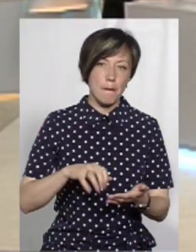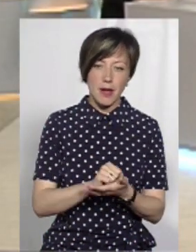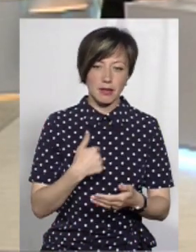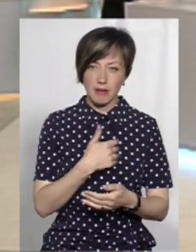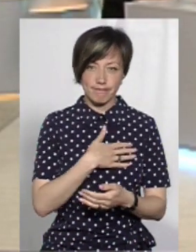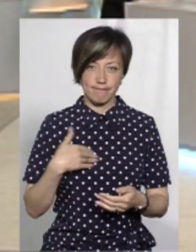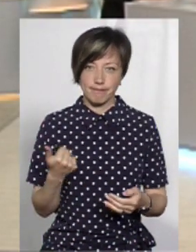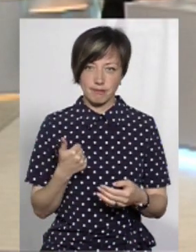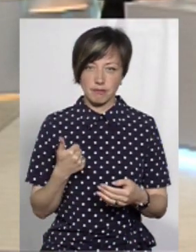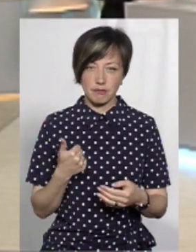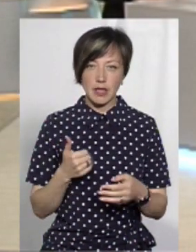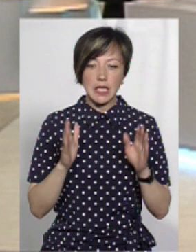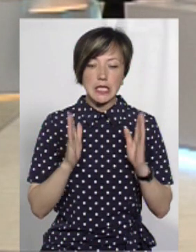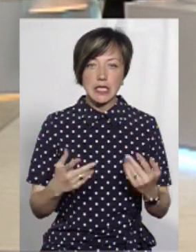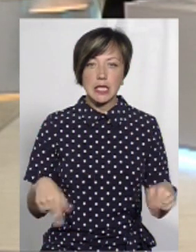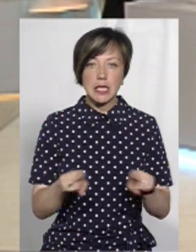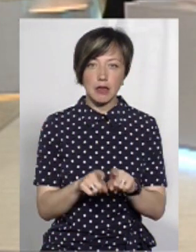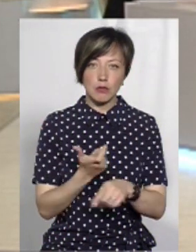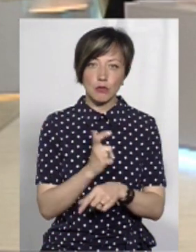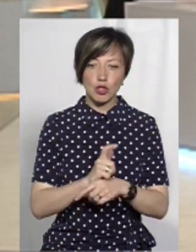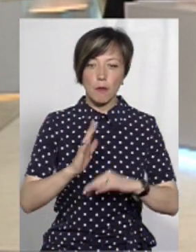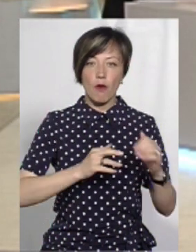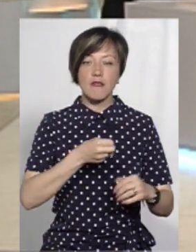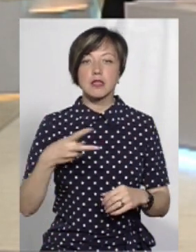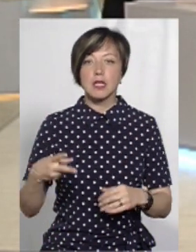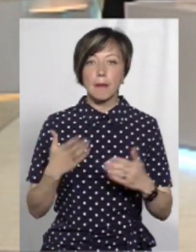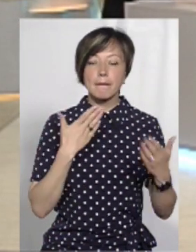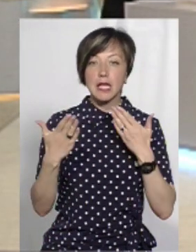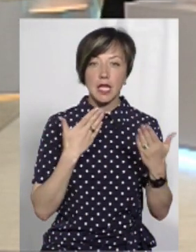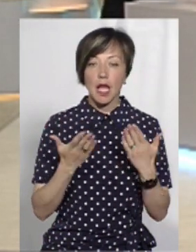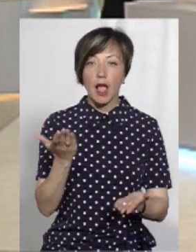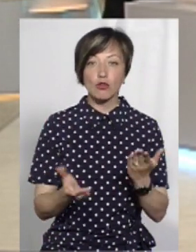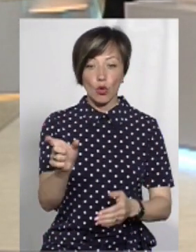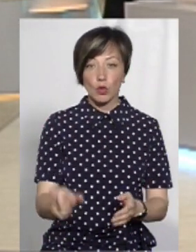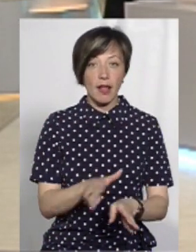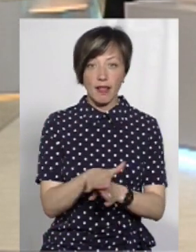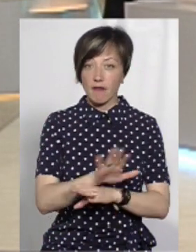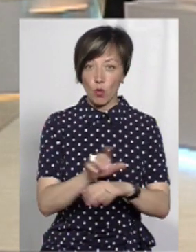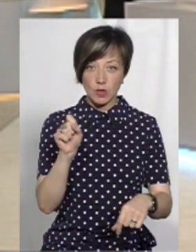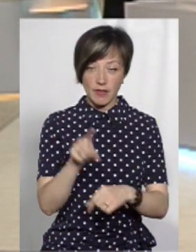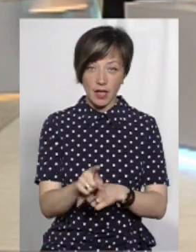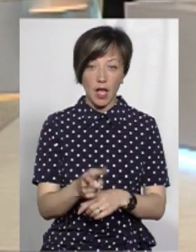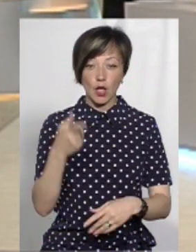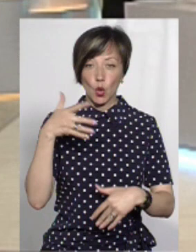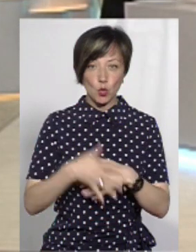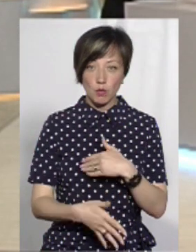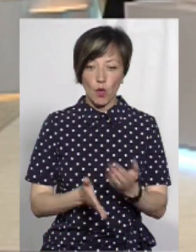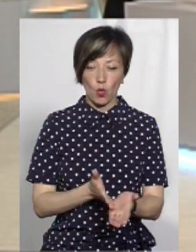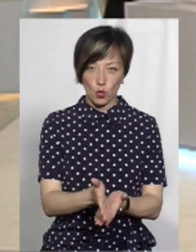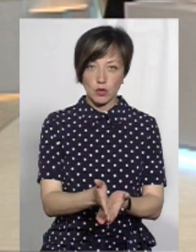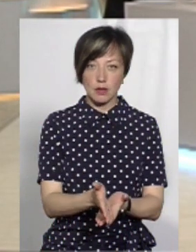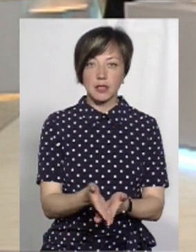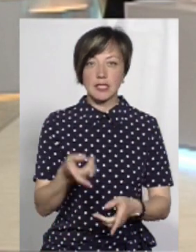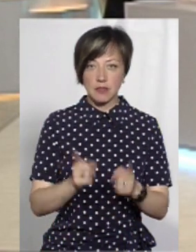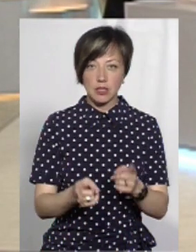не збирався і не збираюсь. Тільки такий більш професійний підхід. Якщо людина не виконує завдання, якщо людина не розуміє курсу,